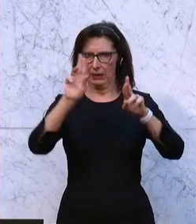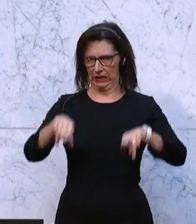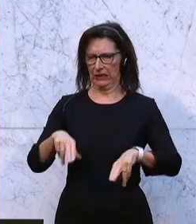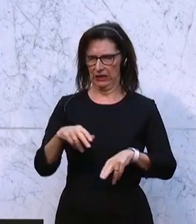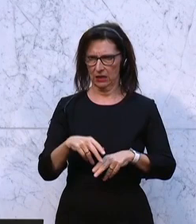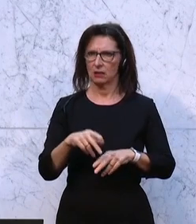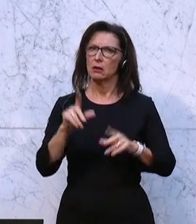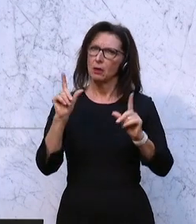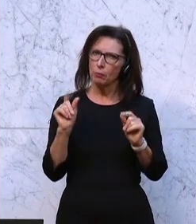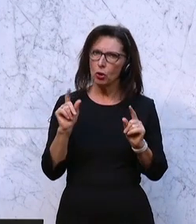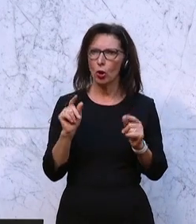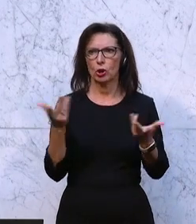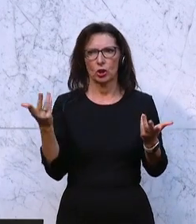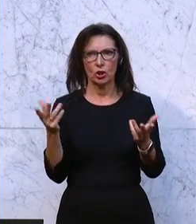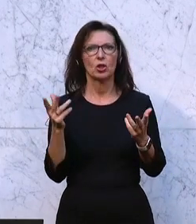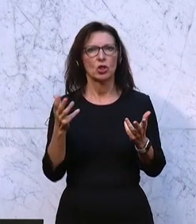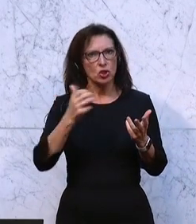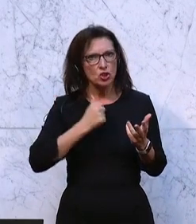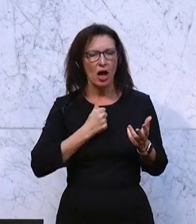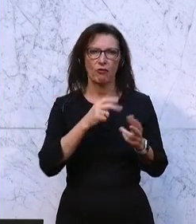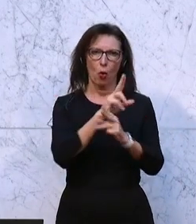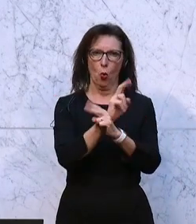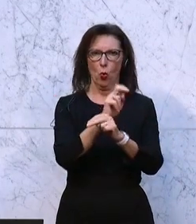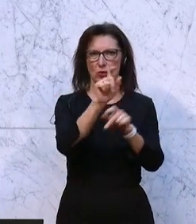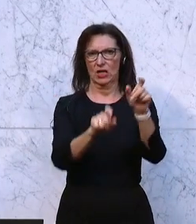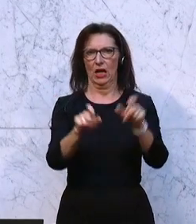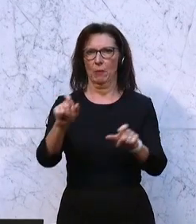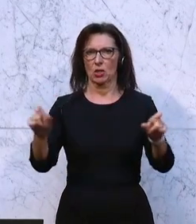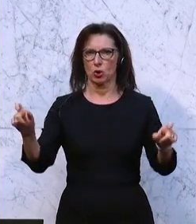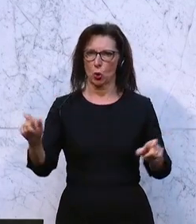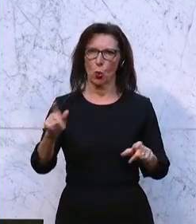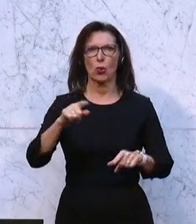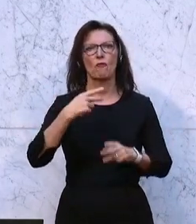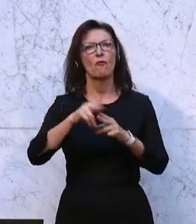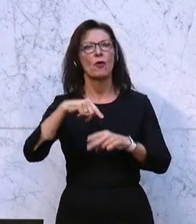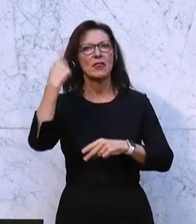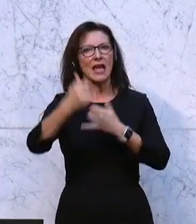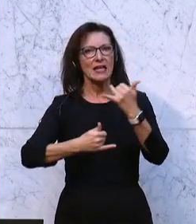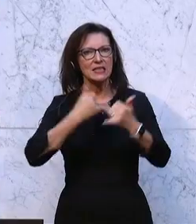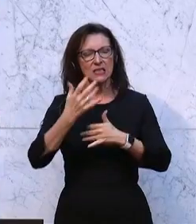schaffen wir auch die Unterstützung der Österreicherinnen und Österreicher für das zukünftige Jahr. Vielen Dank.